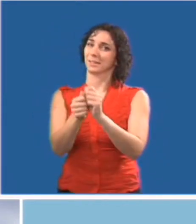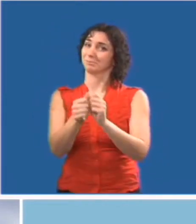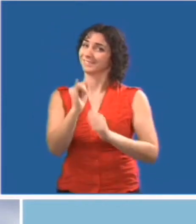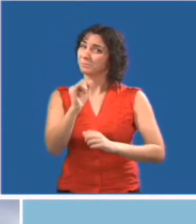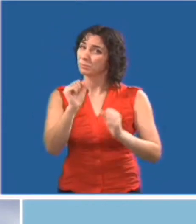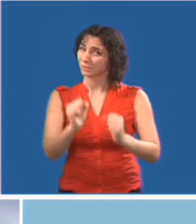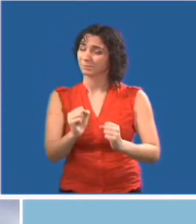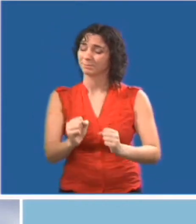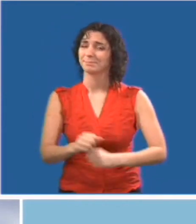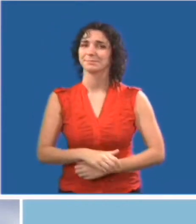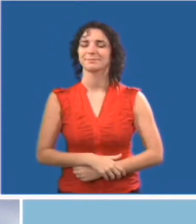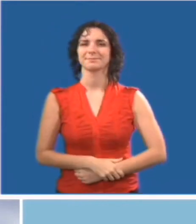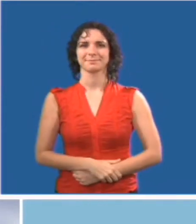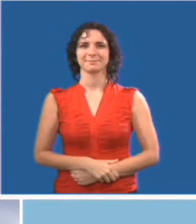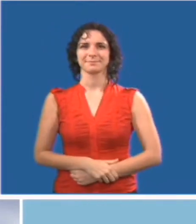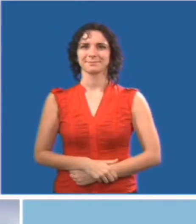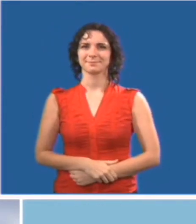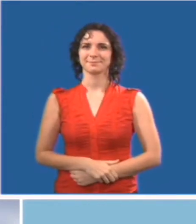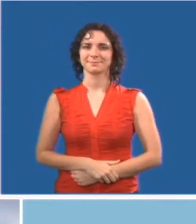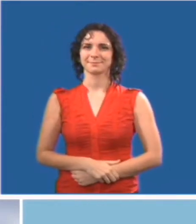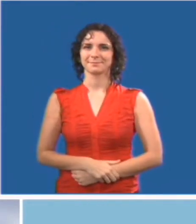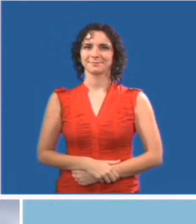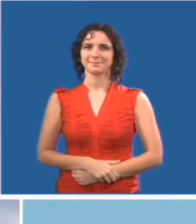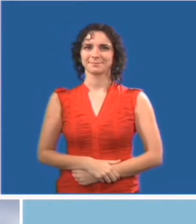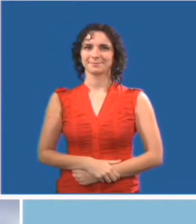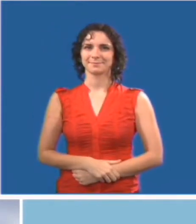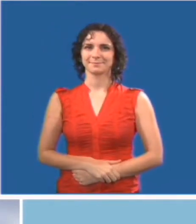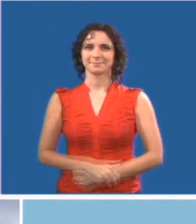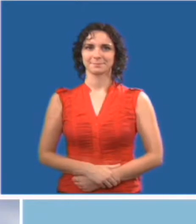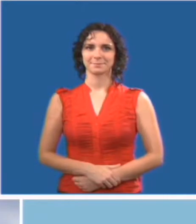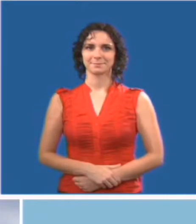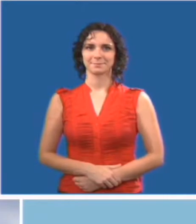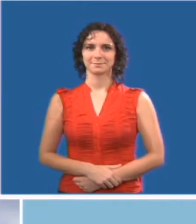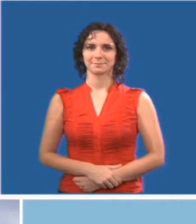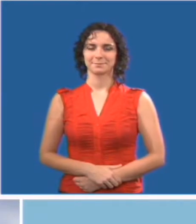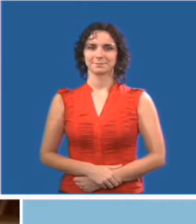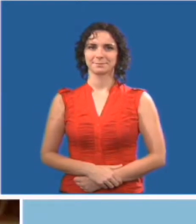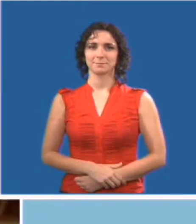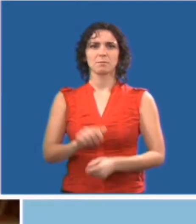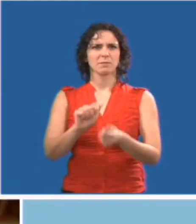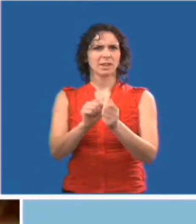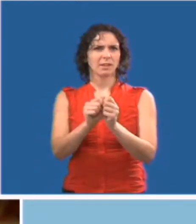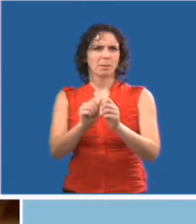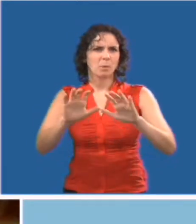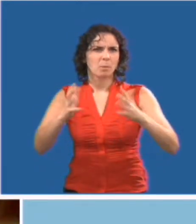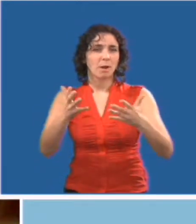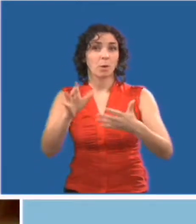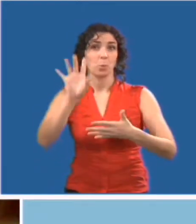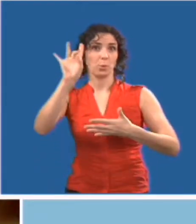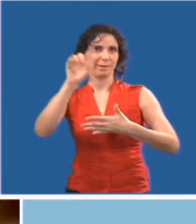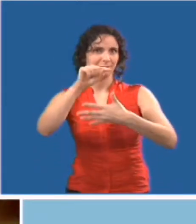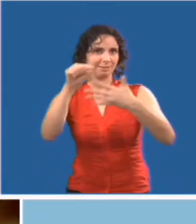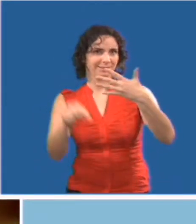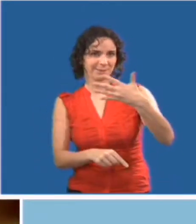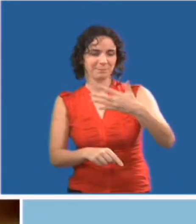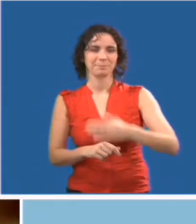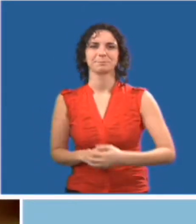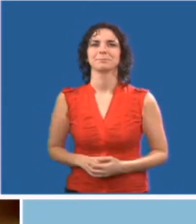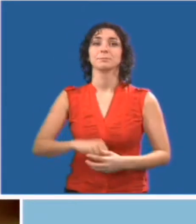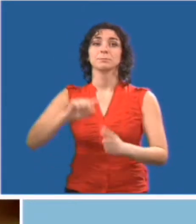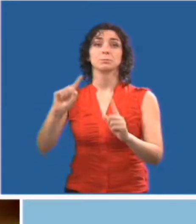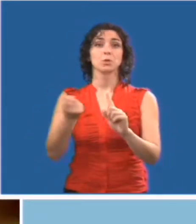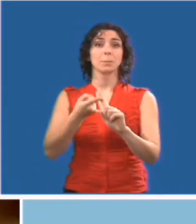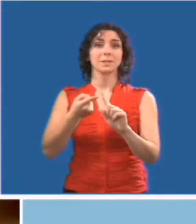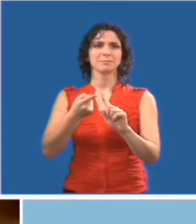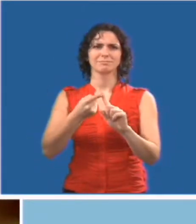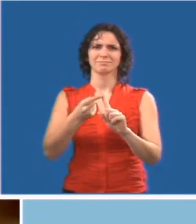personnaliser les accommodements là où cela est possible. Dans ce cas-ci, il faudrait faire